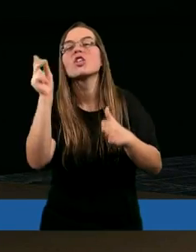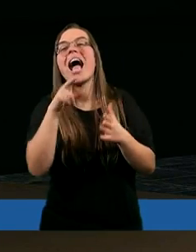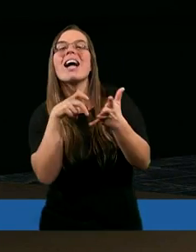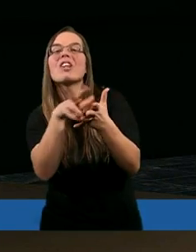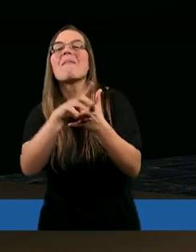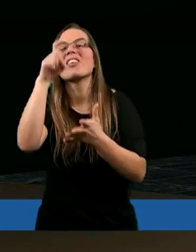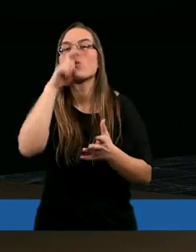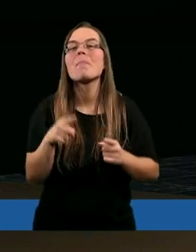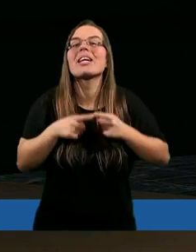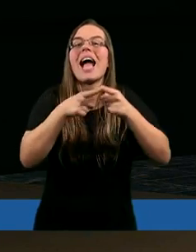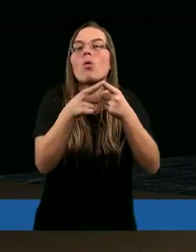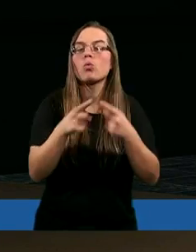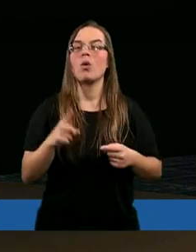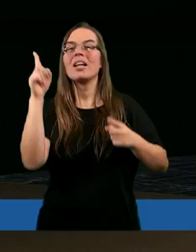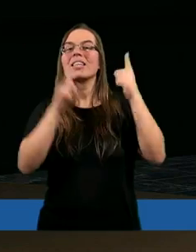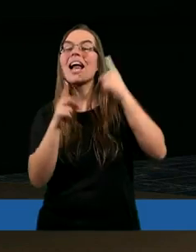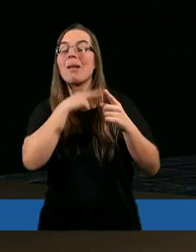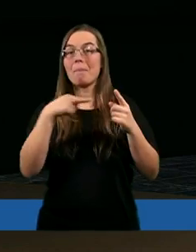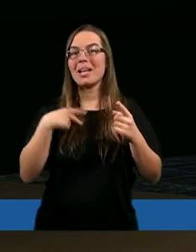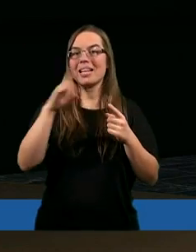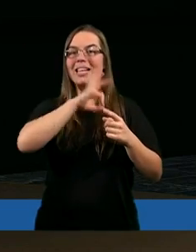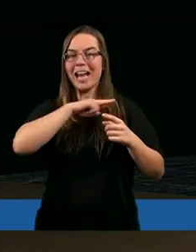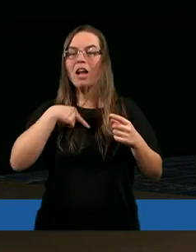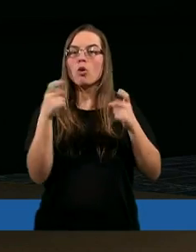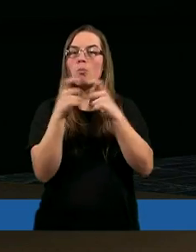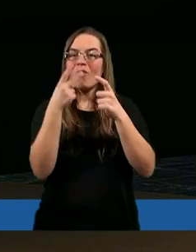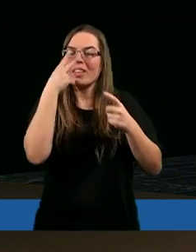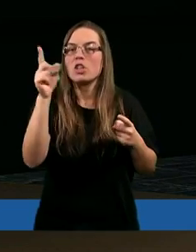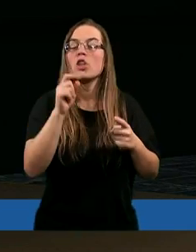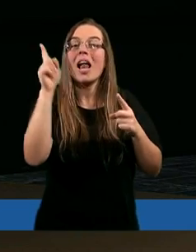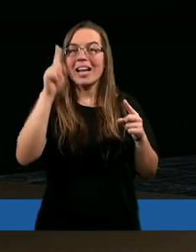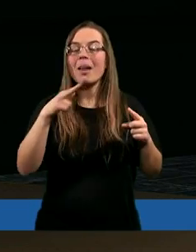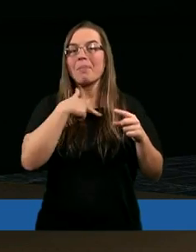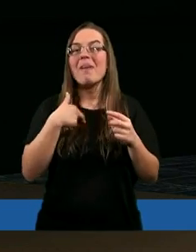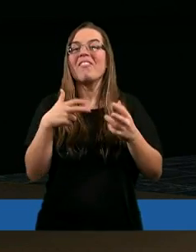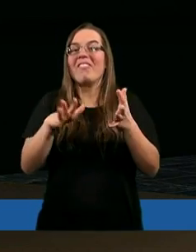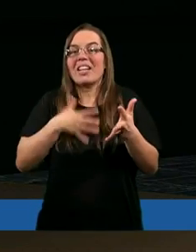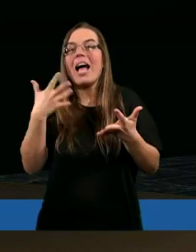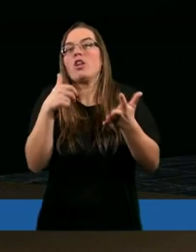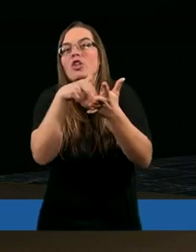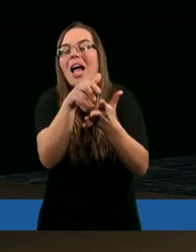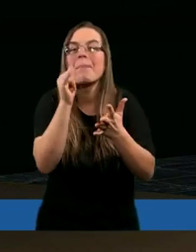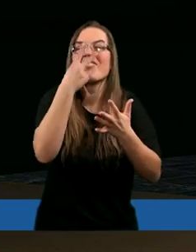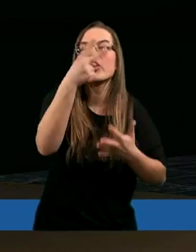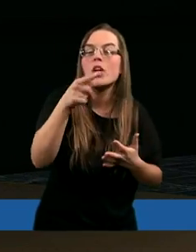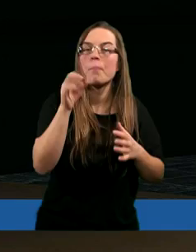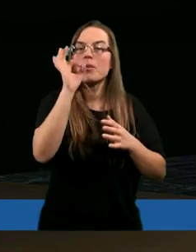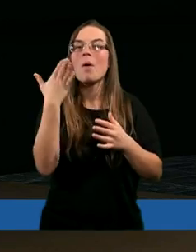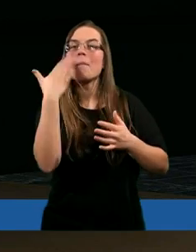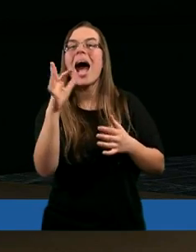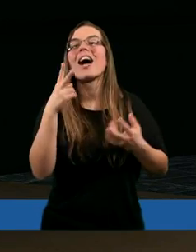kierunku. Po prostu my z naszego punktu, w którym siedzimy albo w którym się poruszamy widzimy